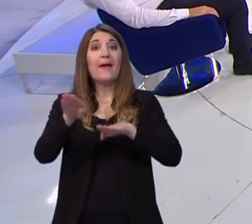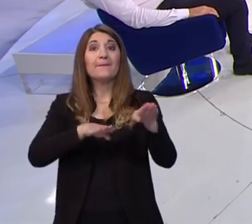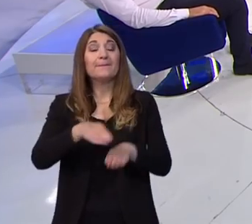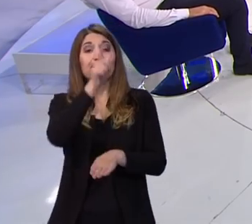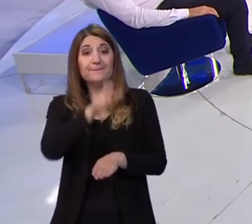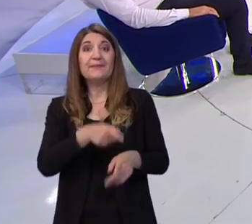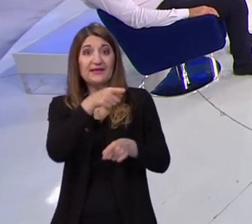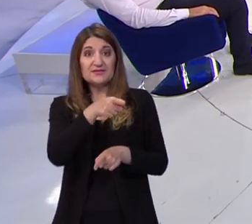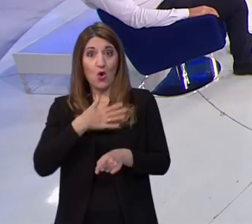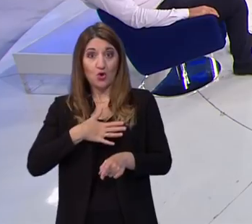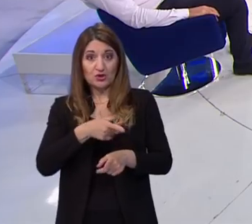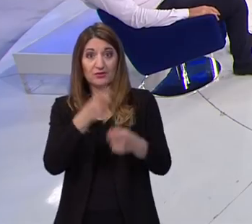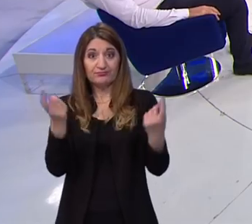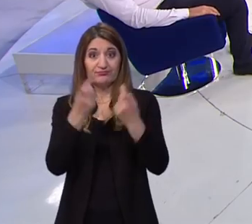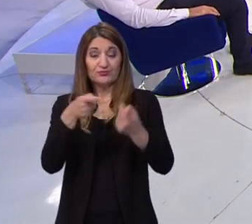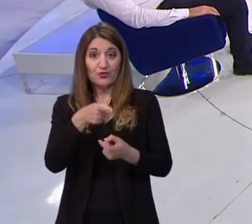okrenuti tu kampanju?